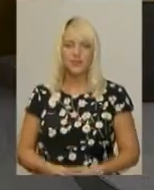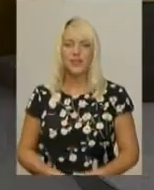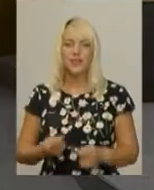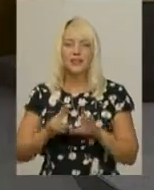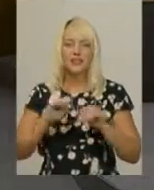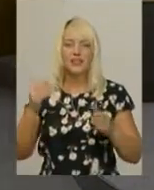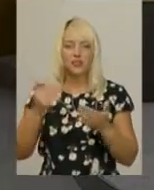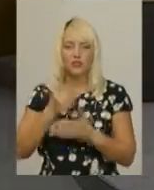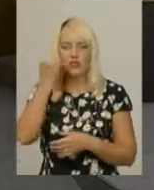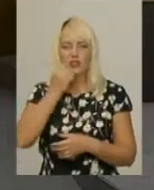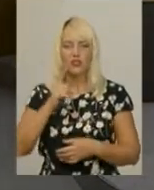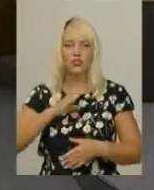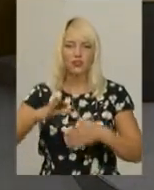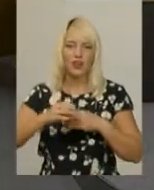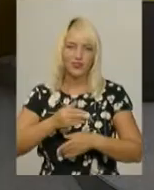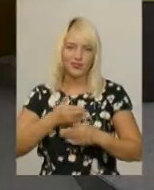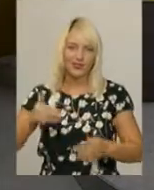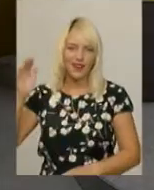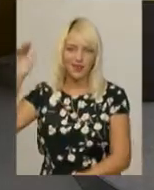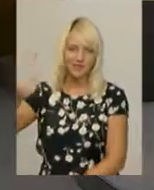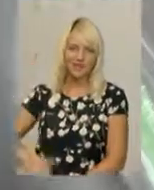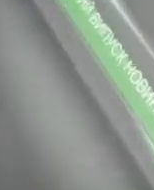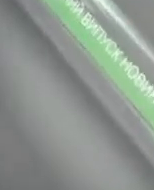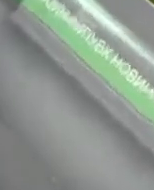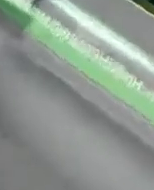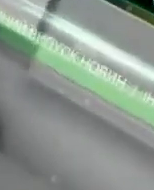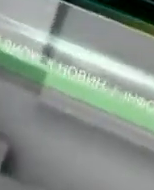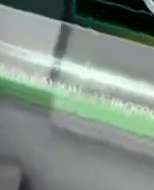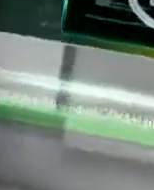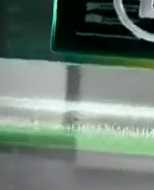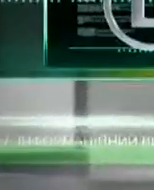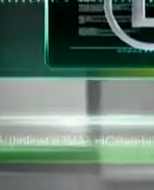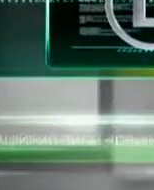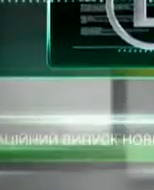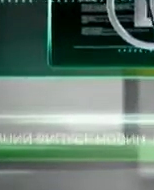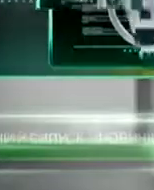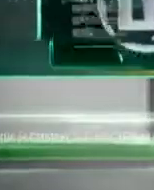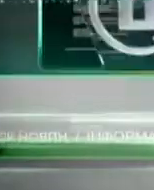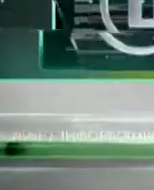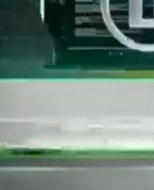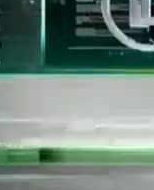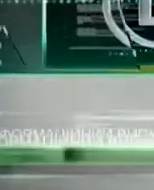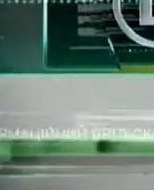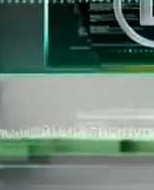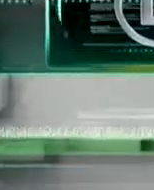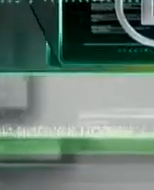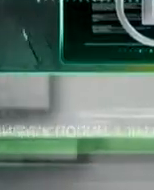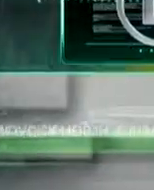Це всі новини. Дякуємо, що були з нами. Дякуємо, що були